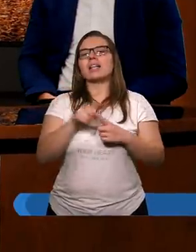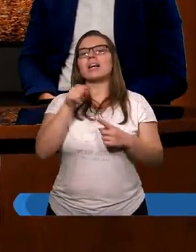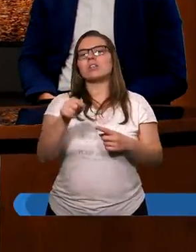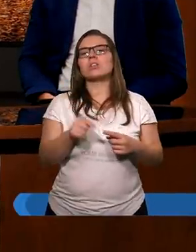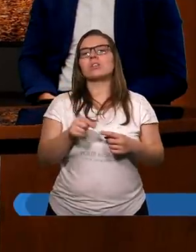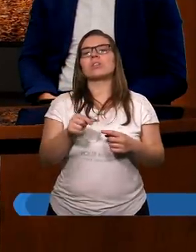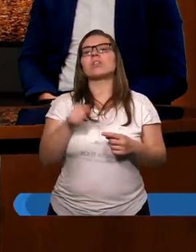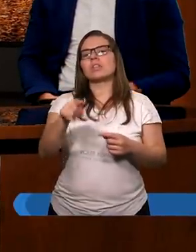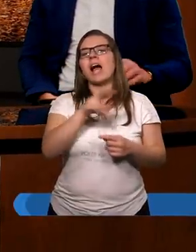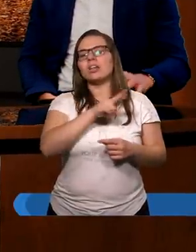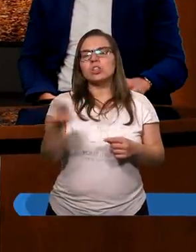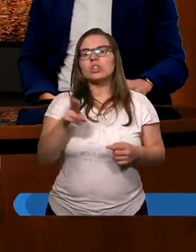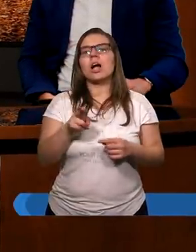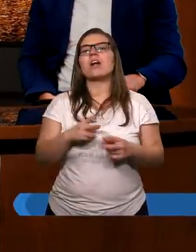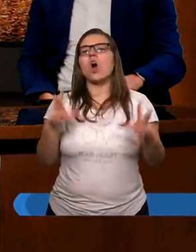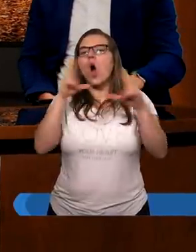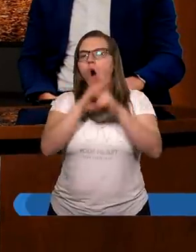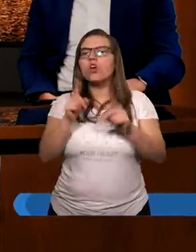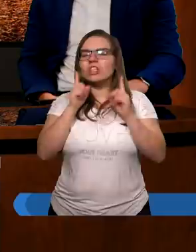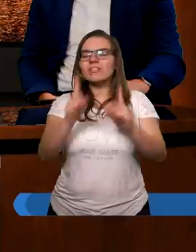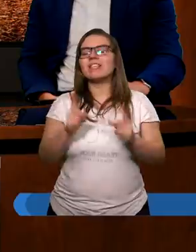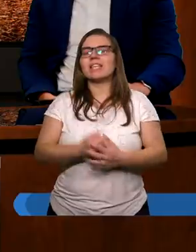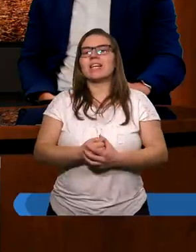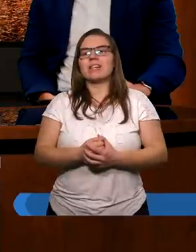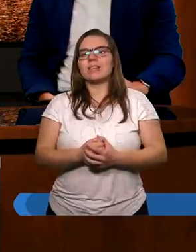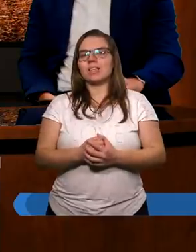takich rzeczy oczywistych,